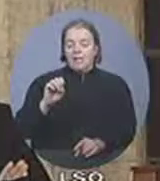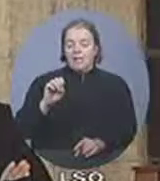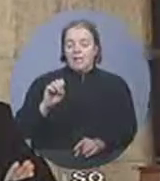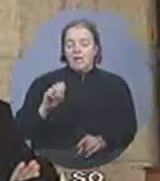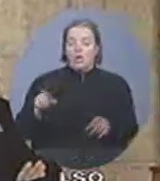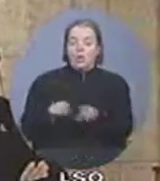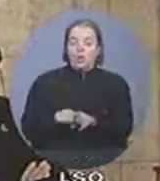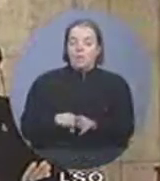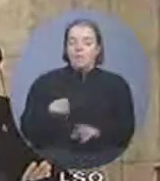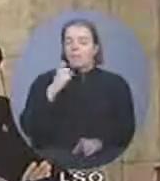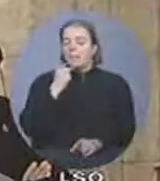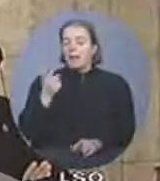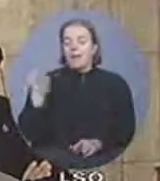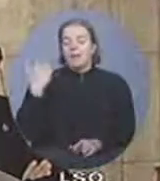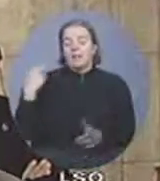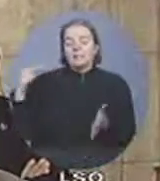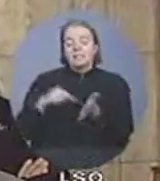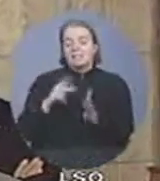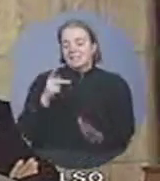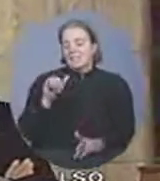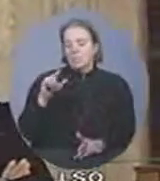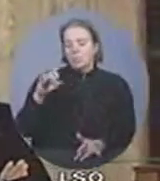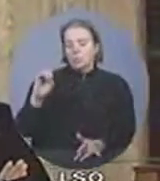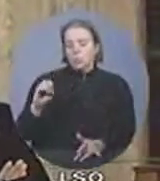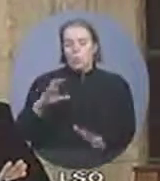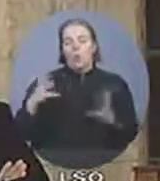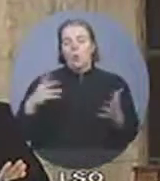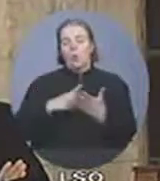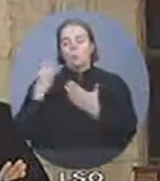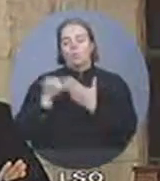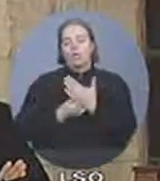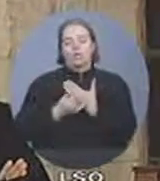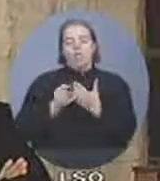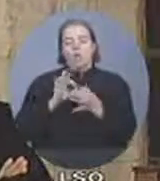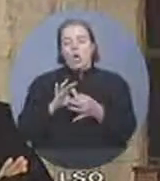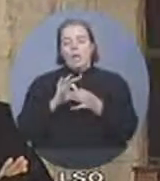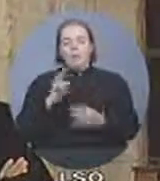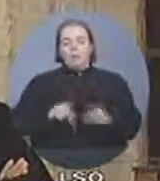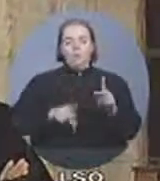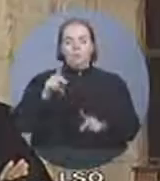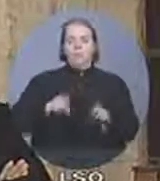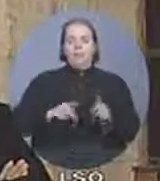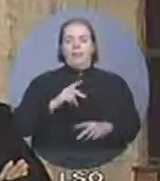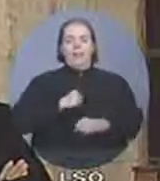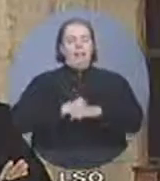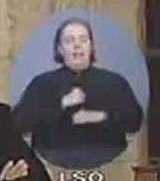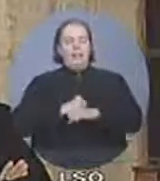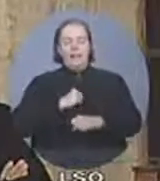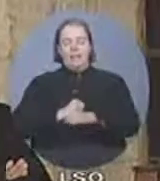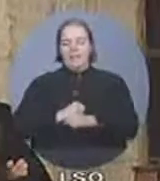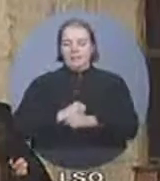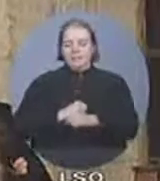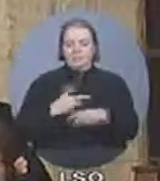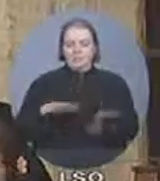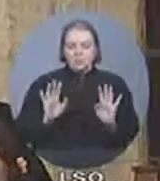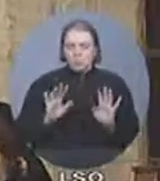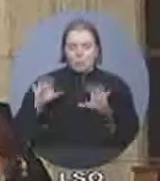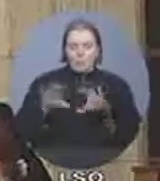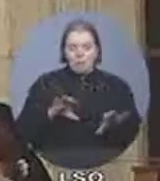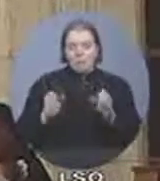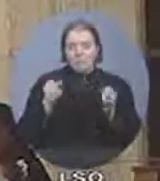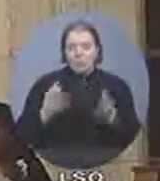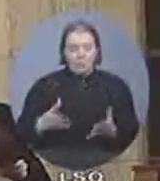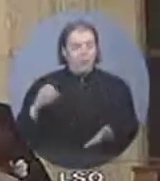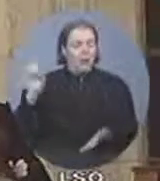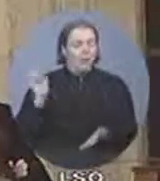Kyoto, un grand projet de relations publiques. C'est tout. On a besoin de l'action, mais il n'y a pas aucun plan,